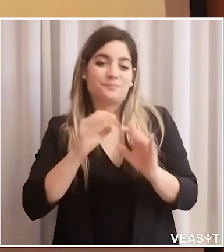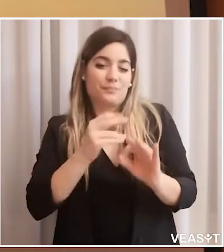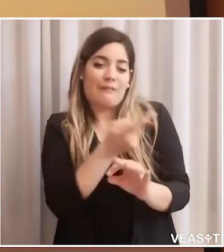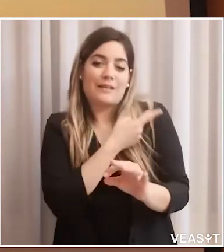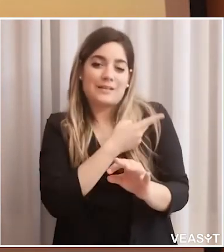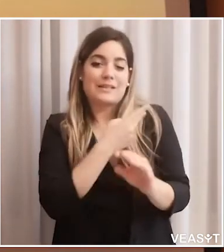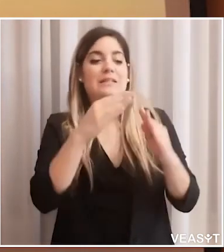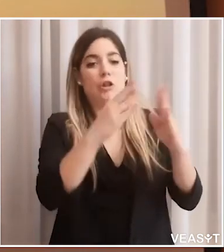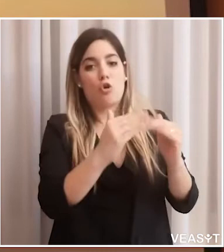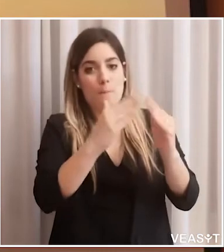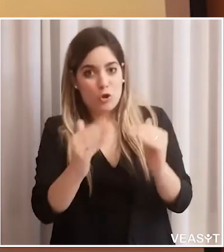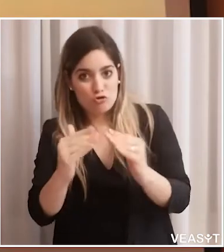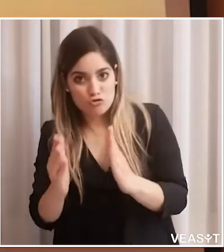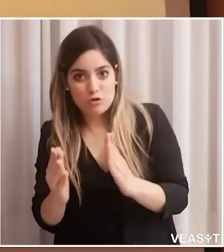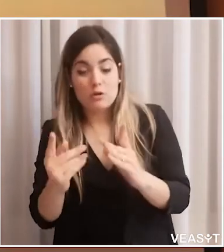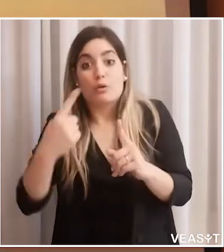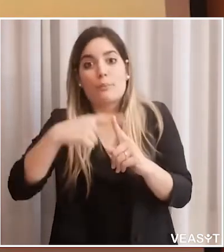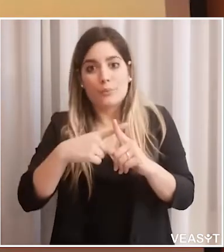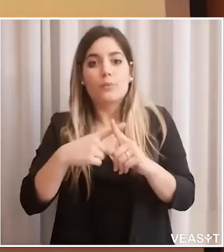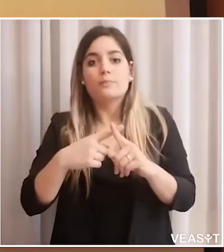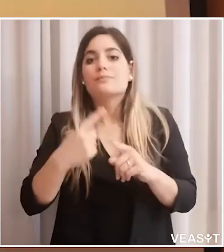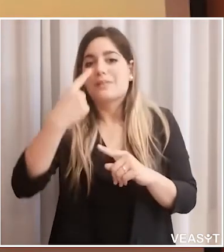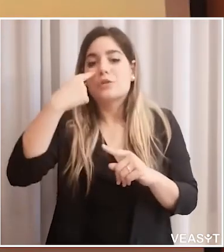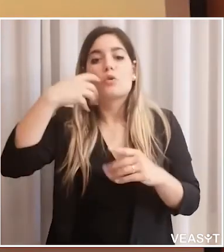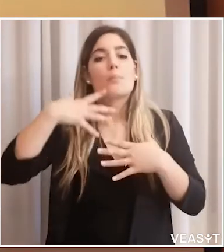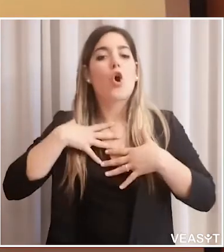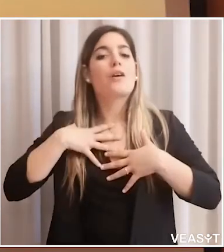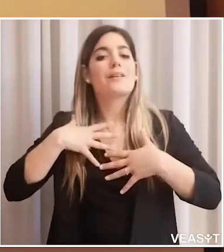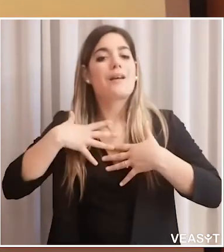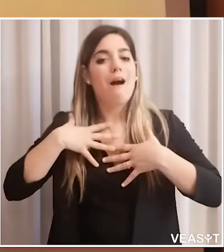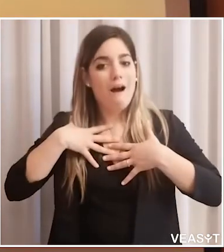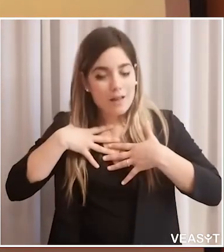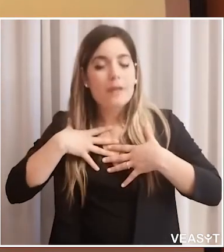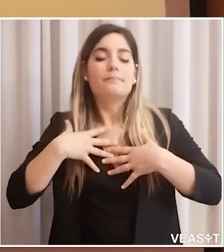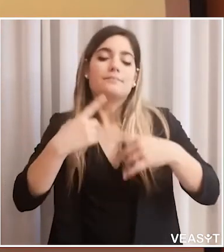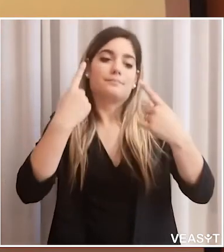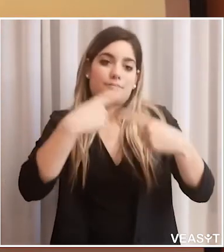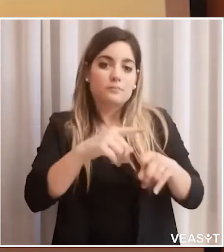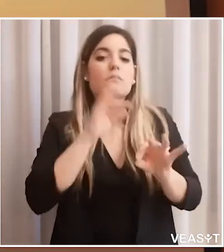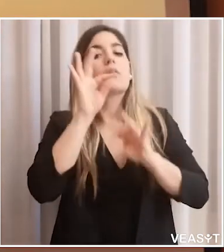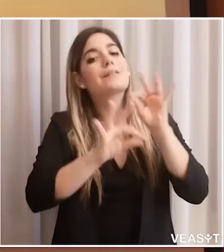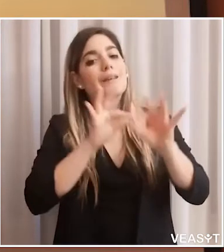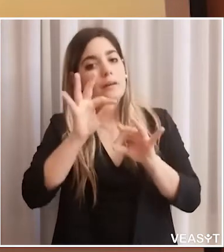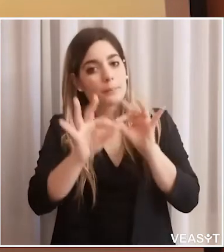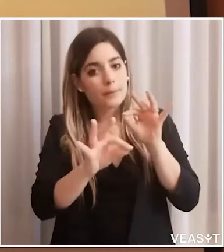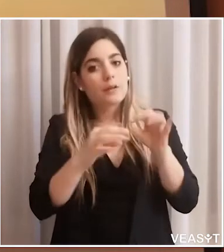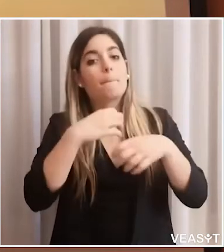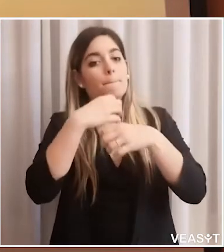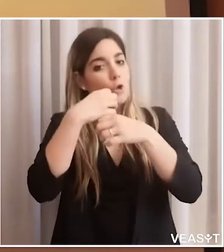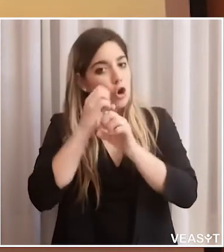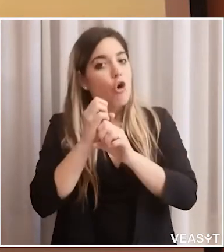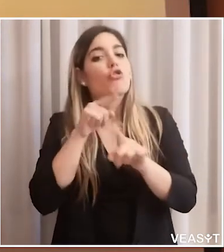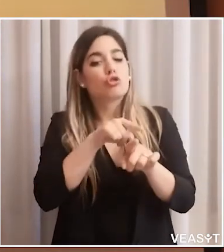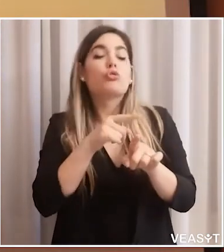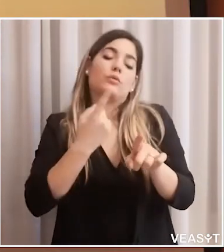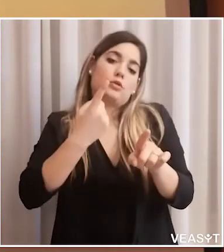domiciliare, i pazienti con ventilazione assistita al domicilio, le forme più gravi di asma